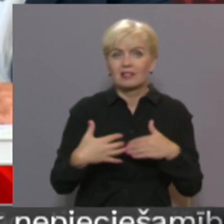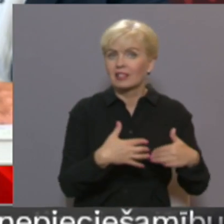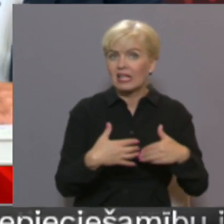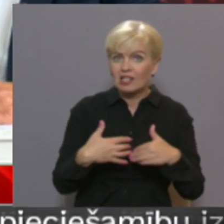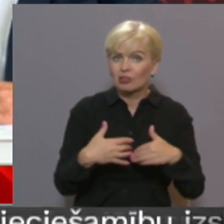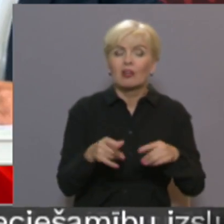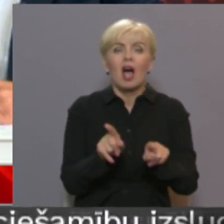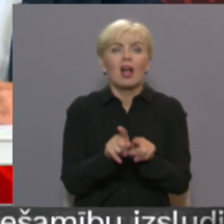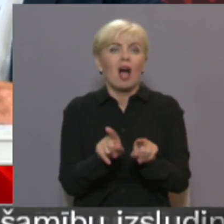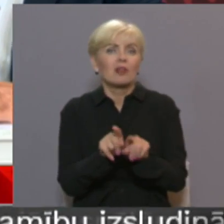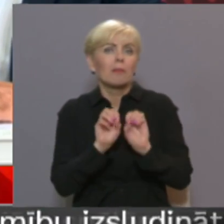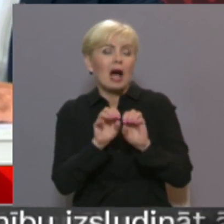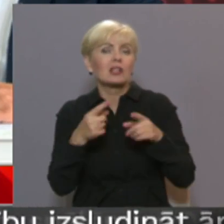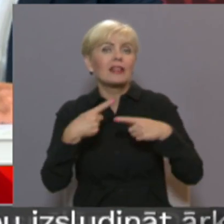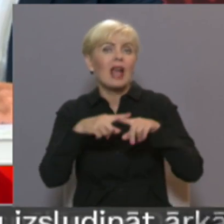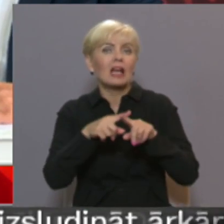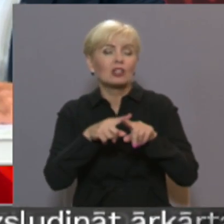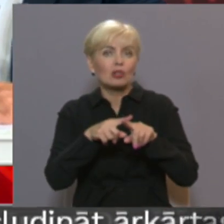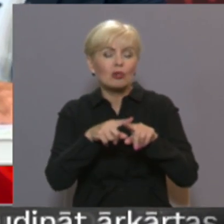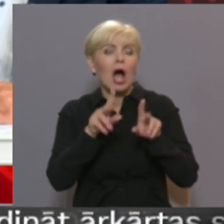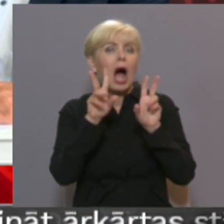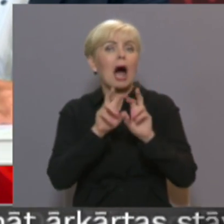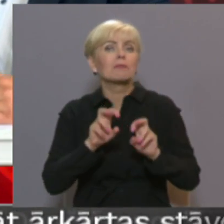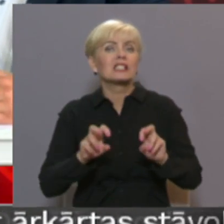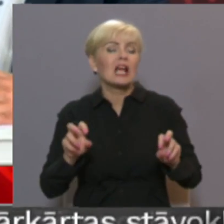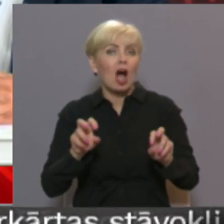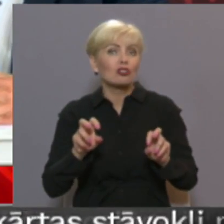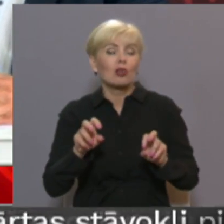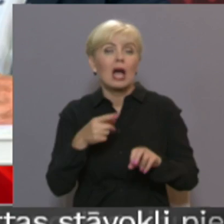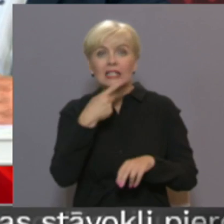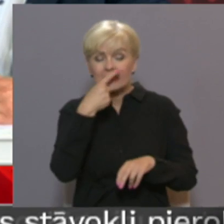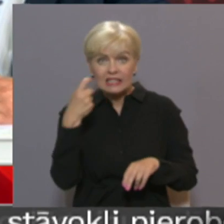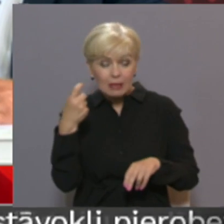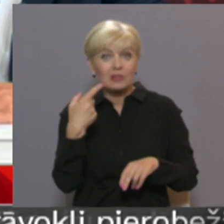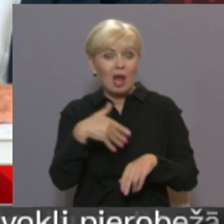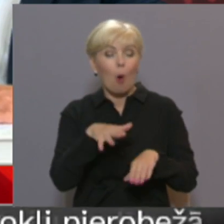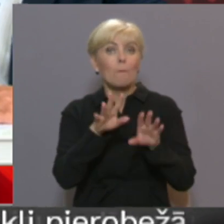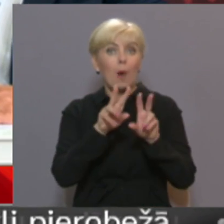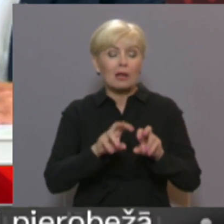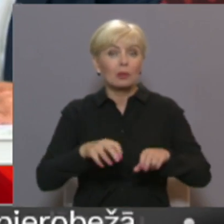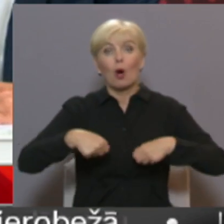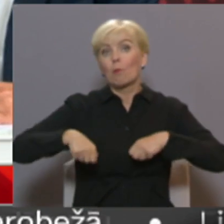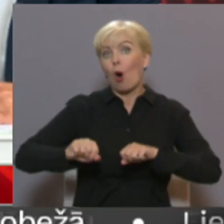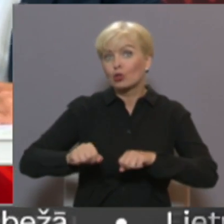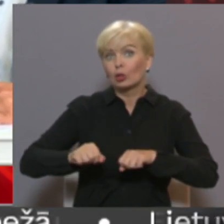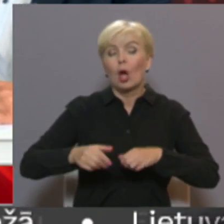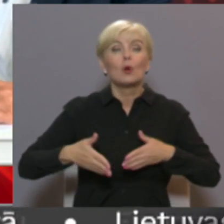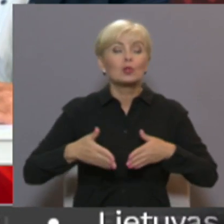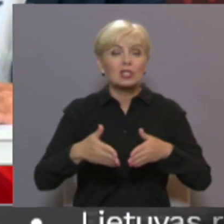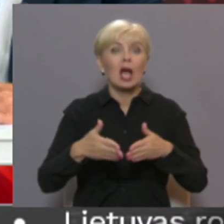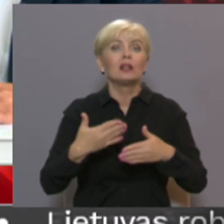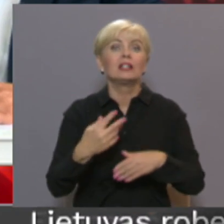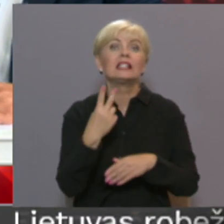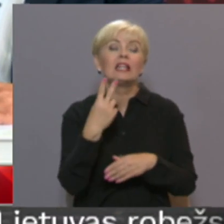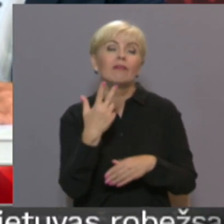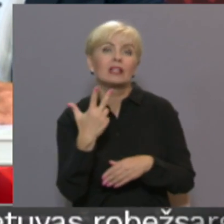Kā pastāstīja tehnisko apskašu pārbaudītāji, tad no 100 pārbaudītiem motocikliem uz ceļa jau tikai